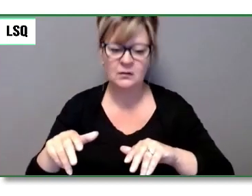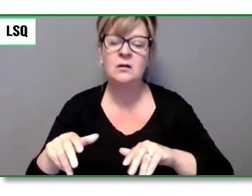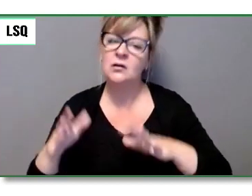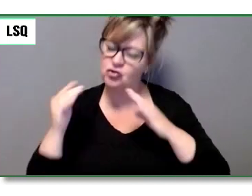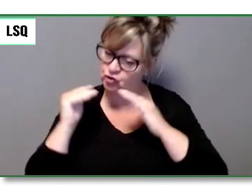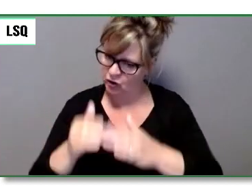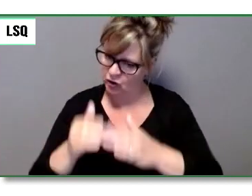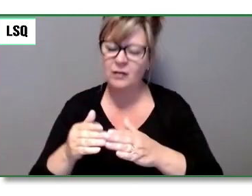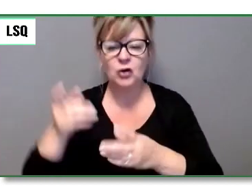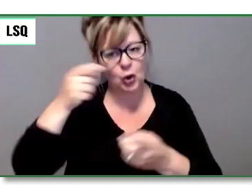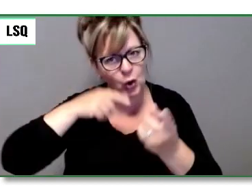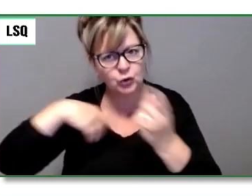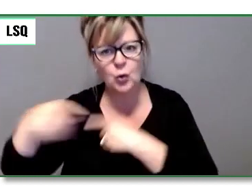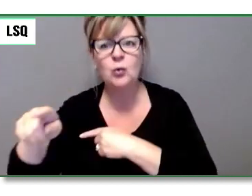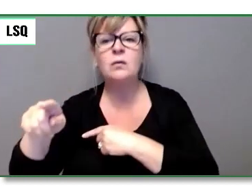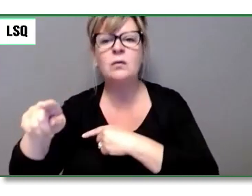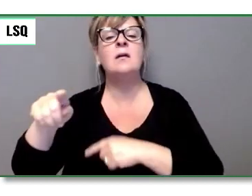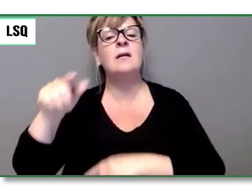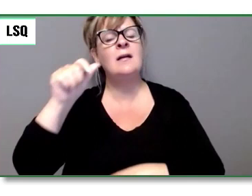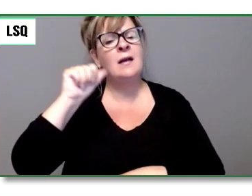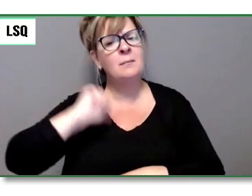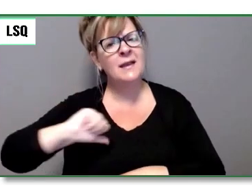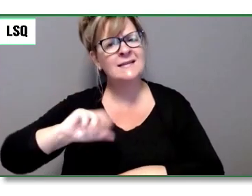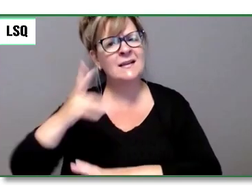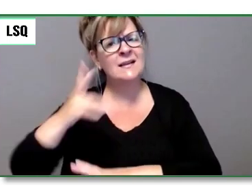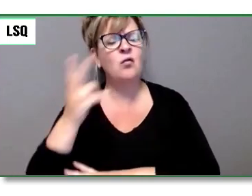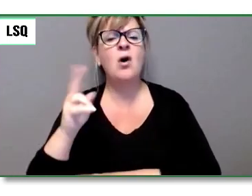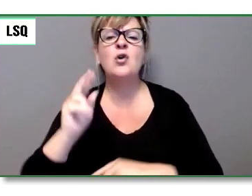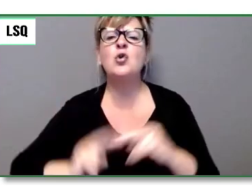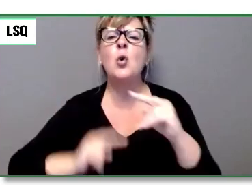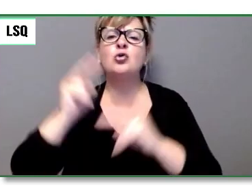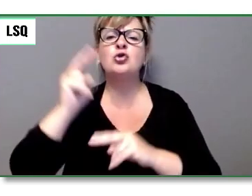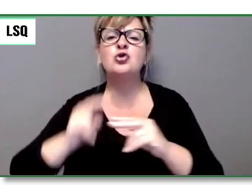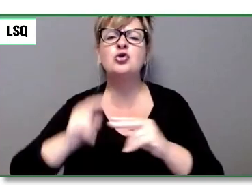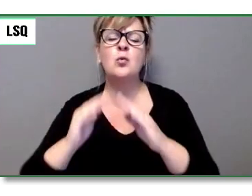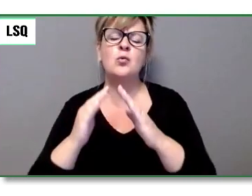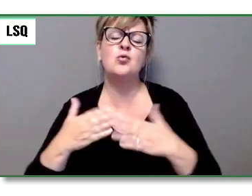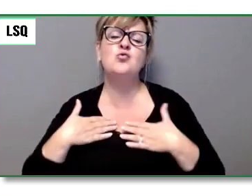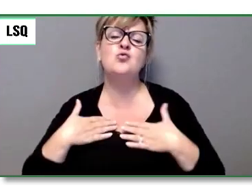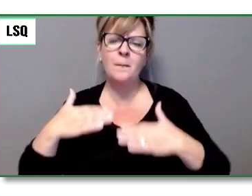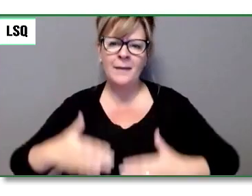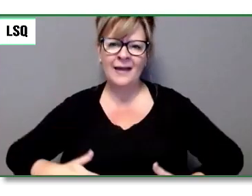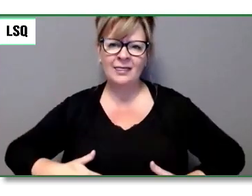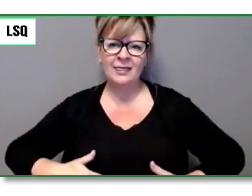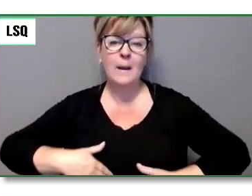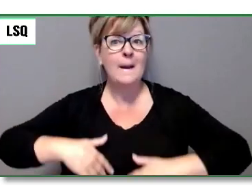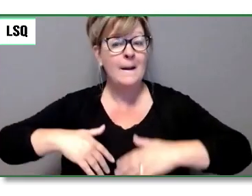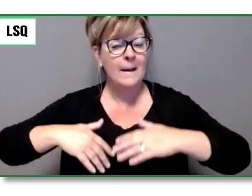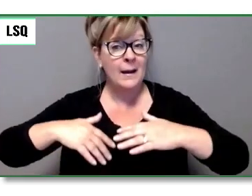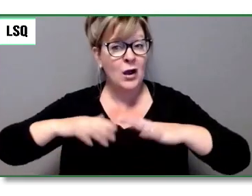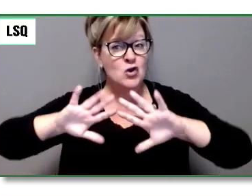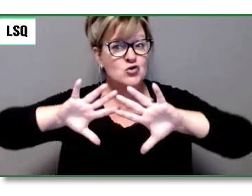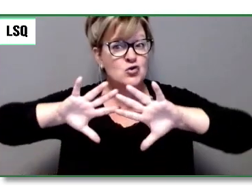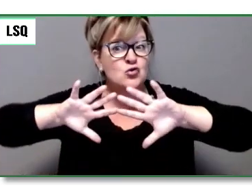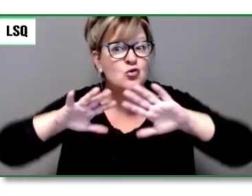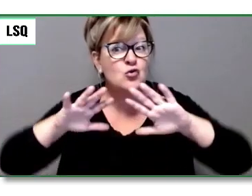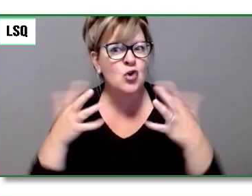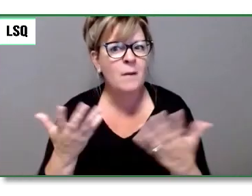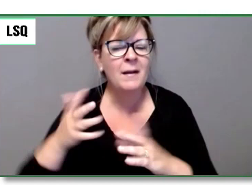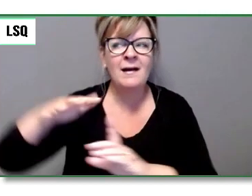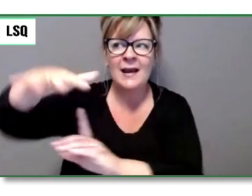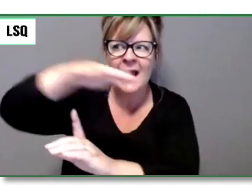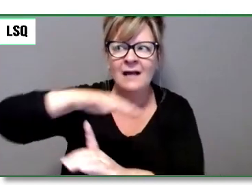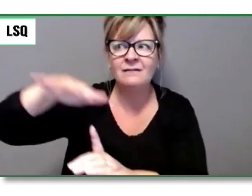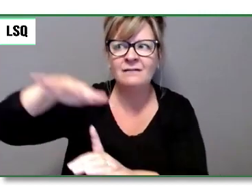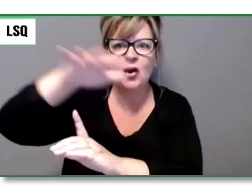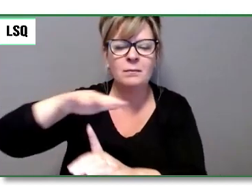peuvent aider ou gêner les personnes handicapées. Comment les aspects de l'environnement construit et géré autour de vous reflètent les idées exprimées dans le modèle